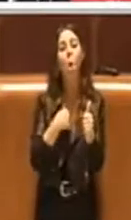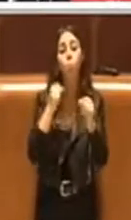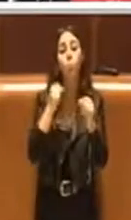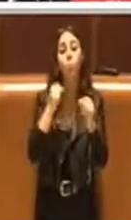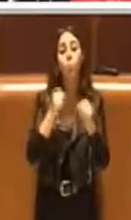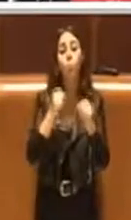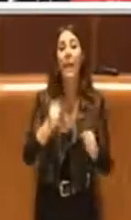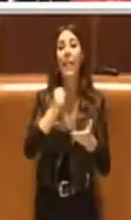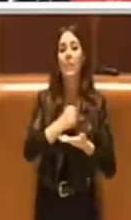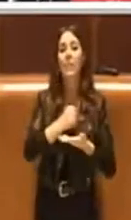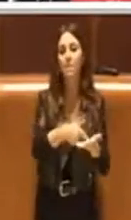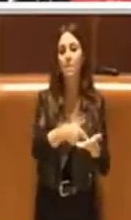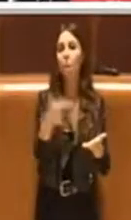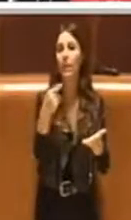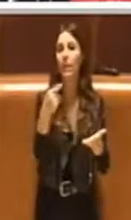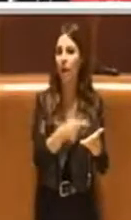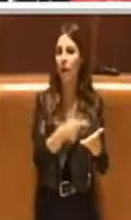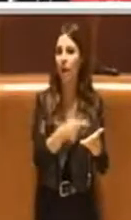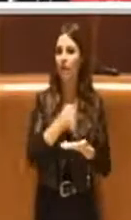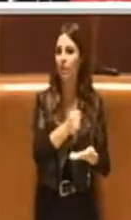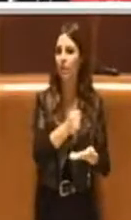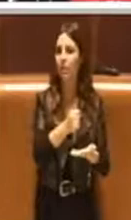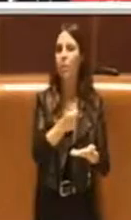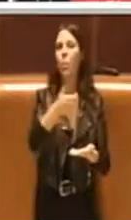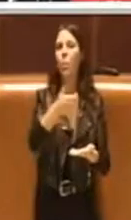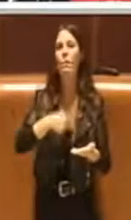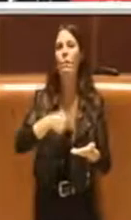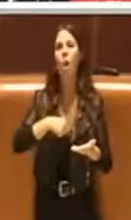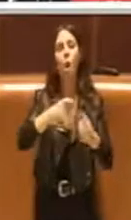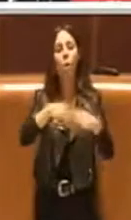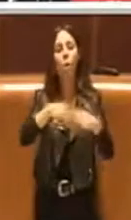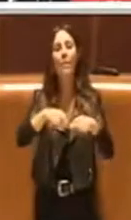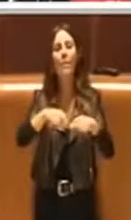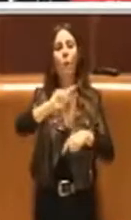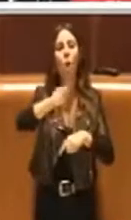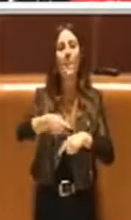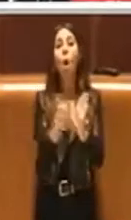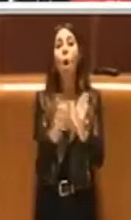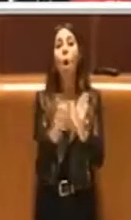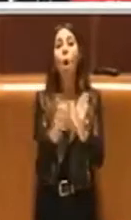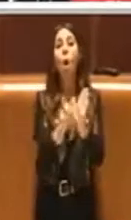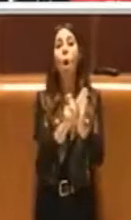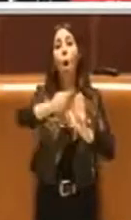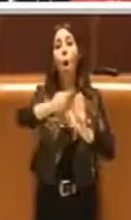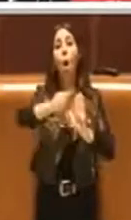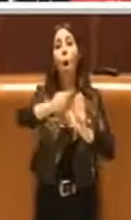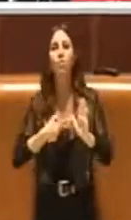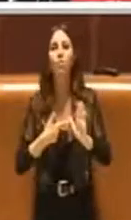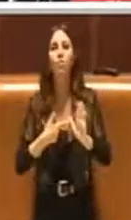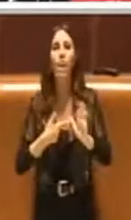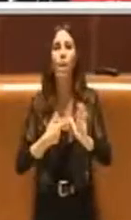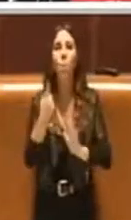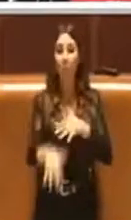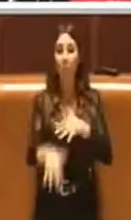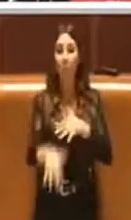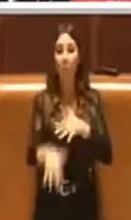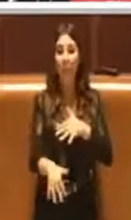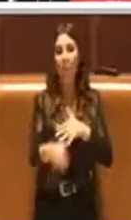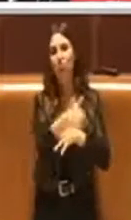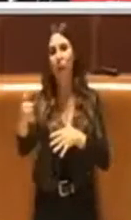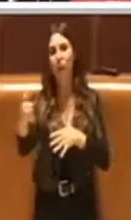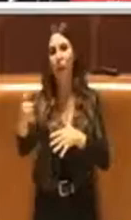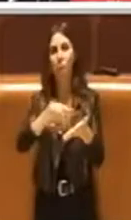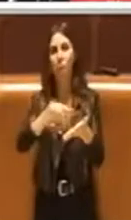significativa perché anche quest'anno sul titolo secondo avevamo a disposizione circa un miliardo e cento milioni